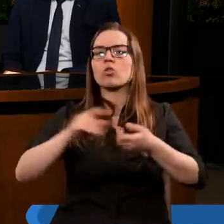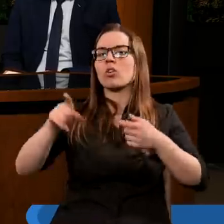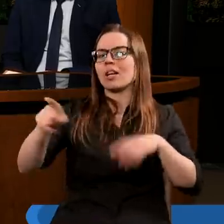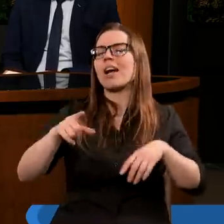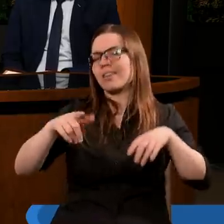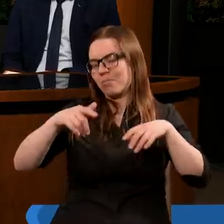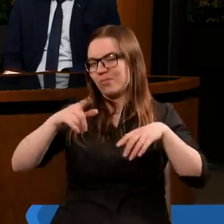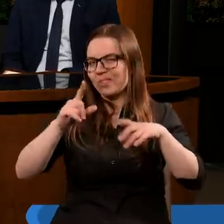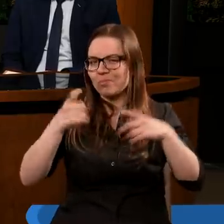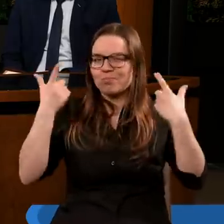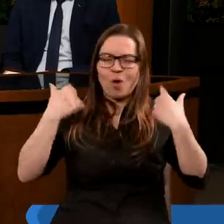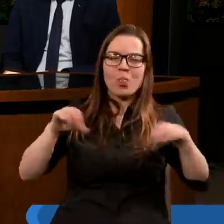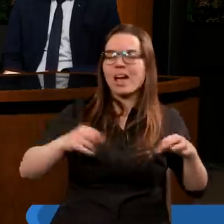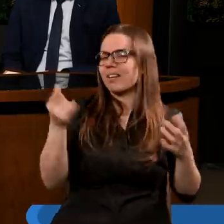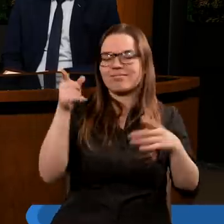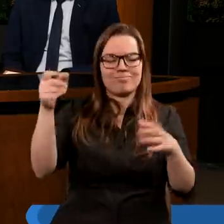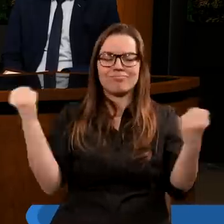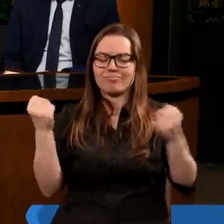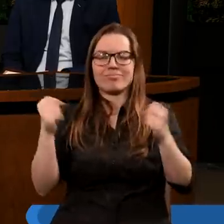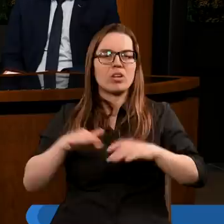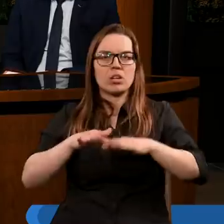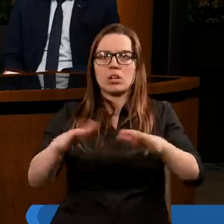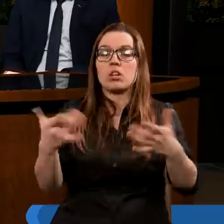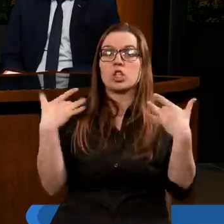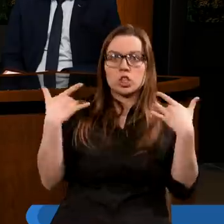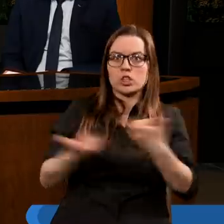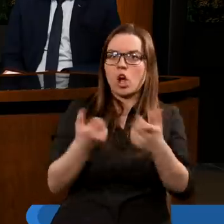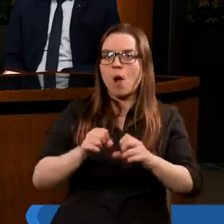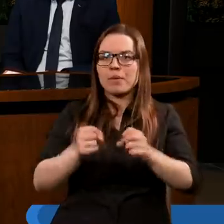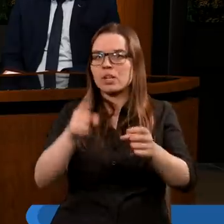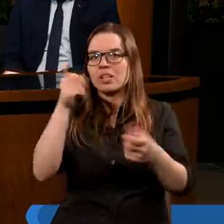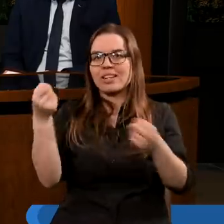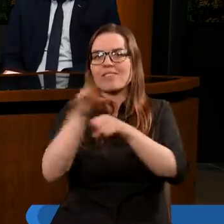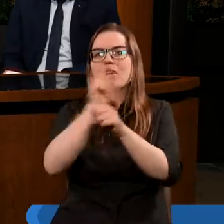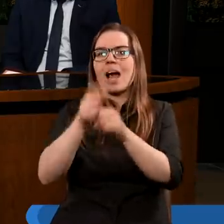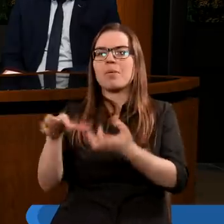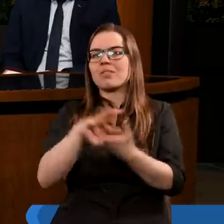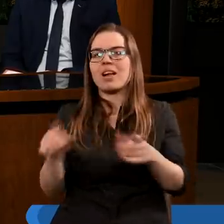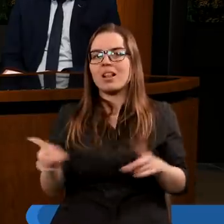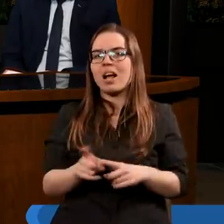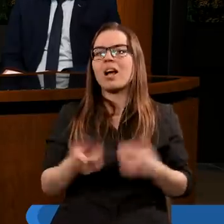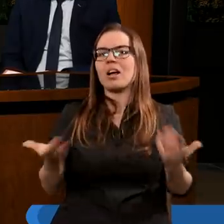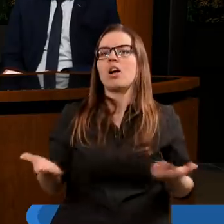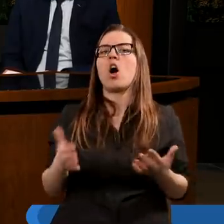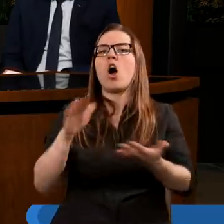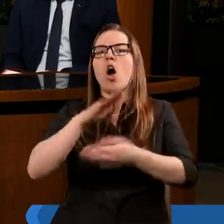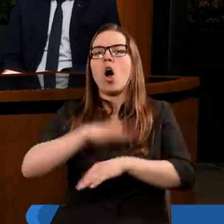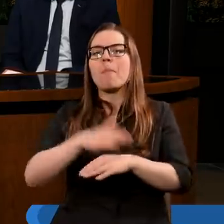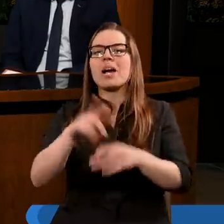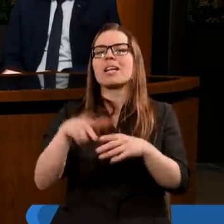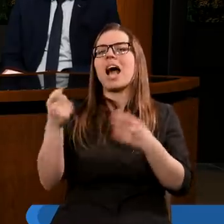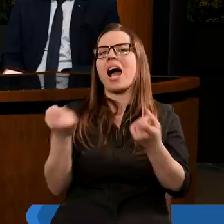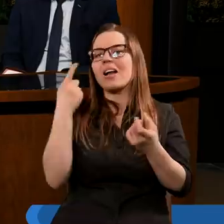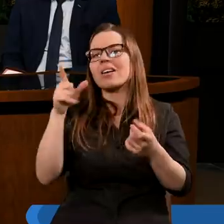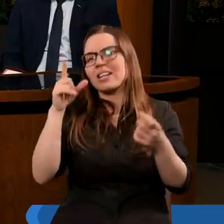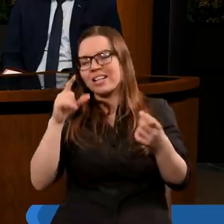potęga, oni mają demoniczny ruch ożywieniowy, który zwodzi cały świat i to też się opiera na okultyzmie,